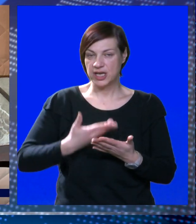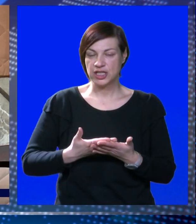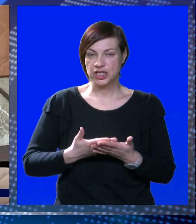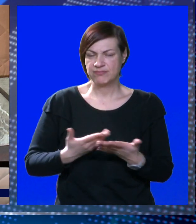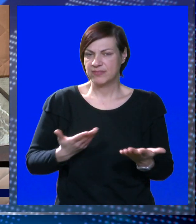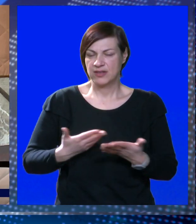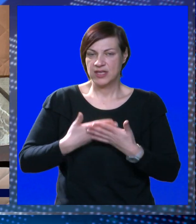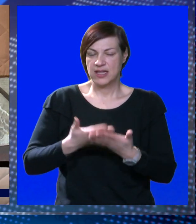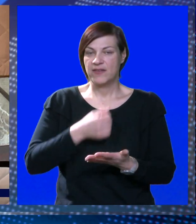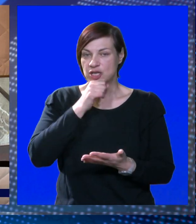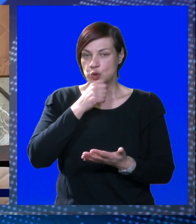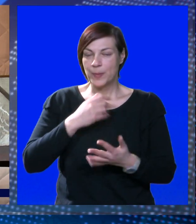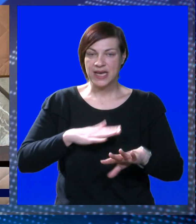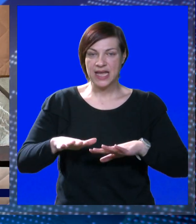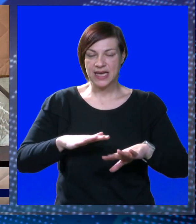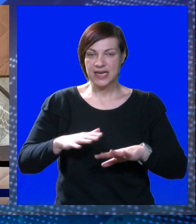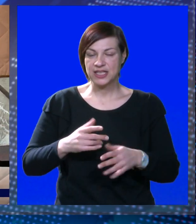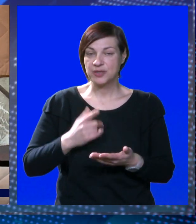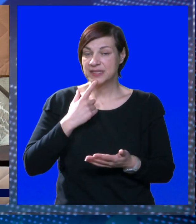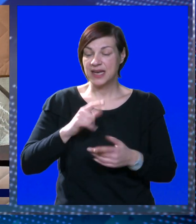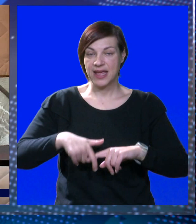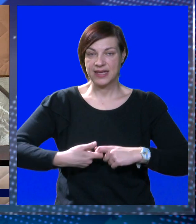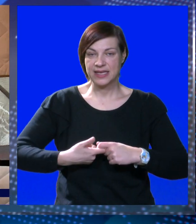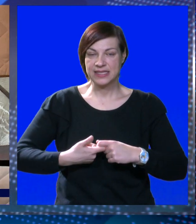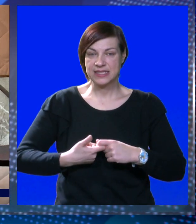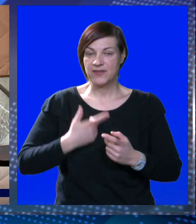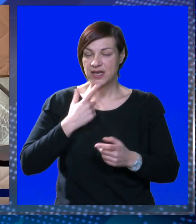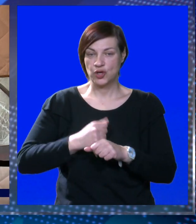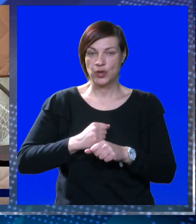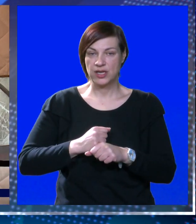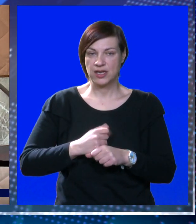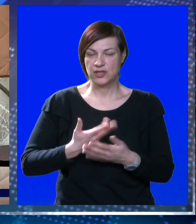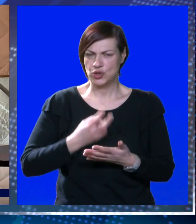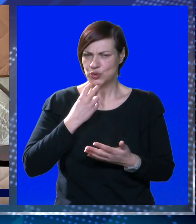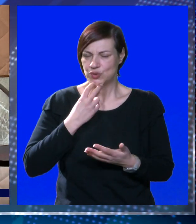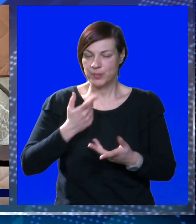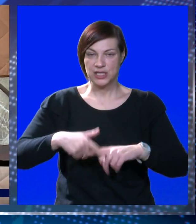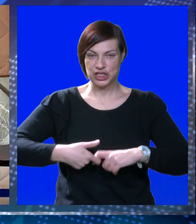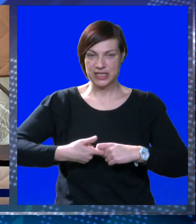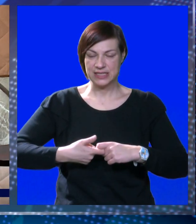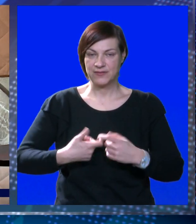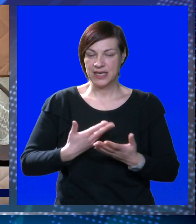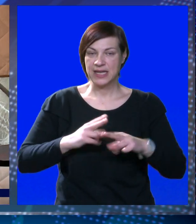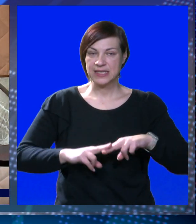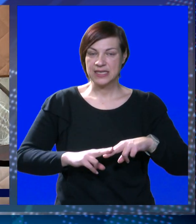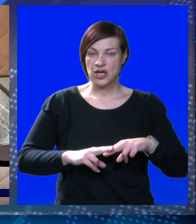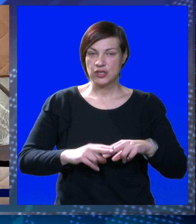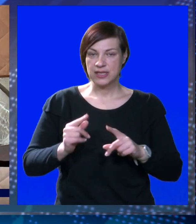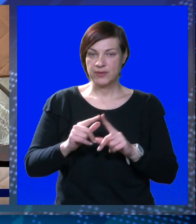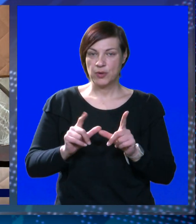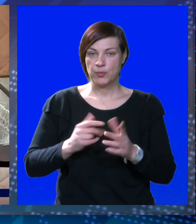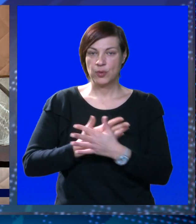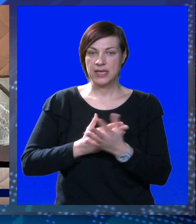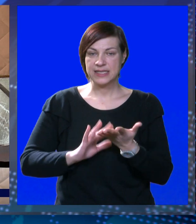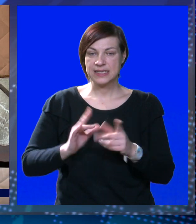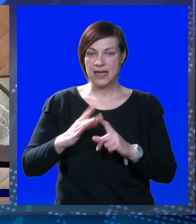tražio je dekad. Davala županija jednostvo građanima za neke stvari koje ona radi. Mislim, to su smiješne stvari i nek se ostave tih